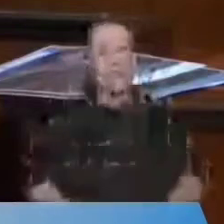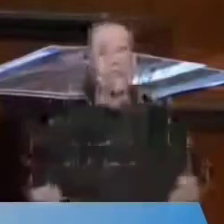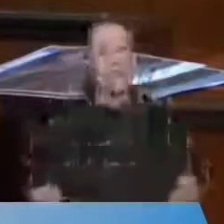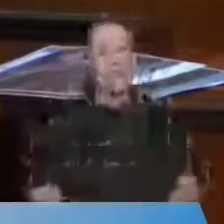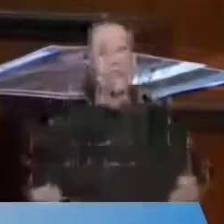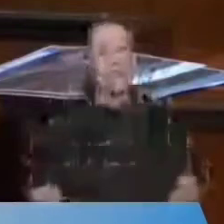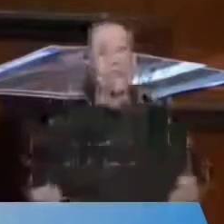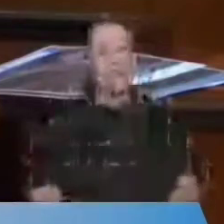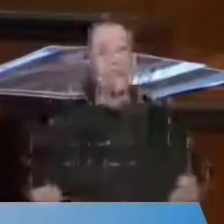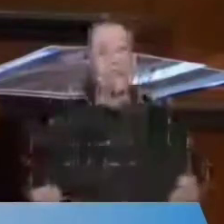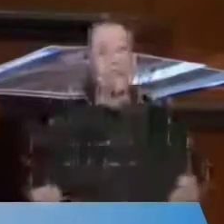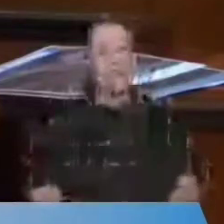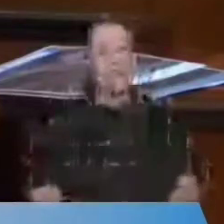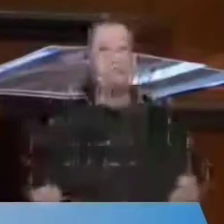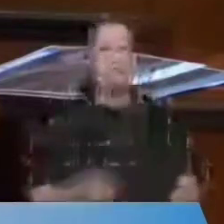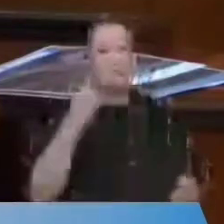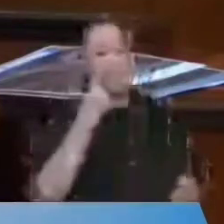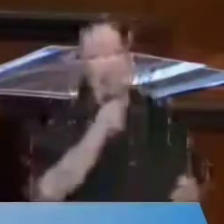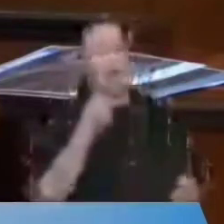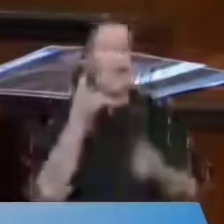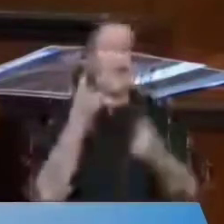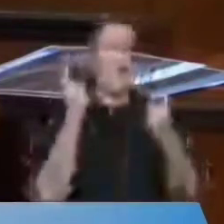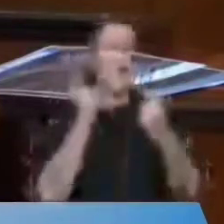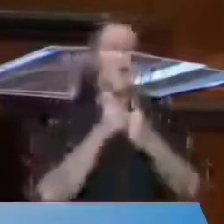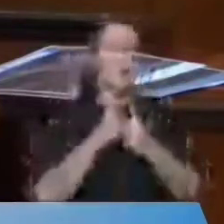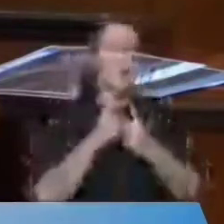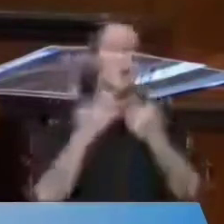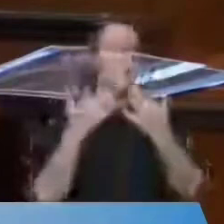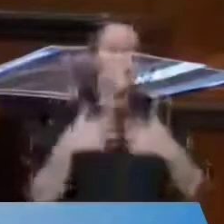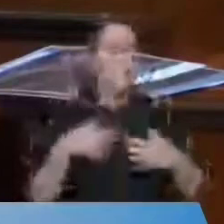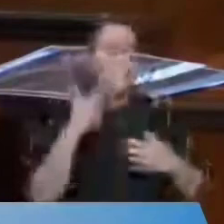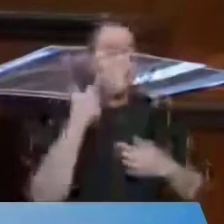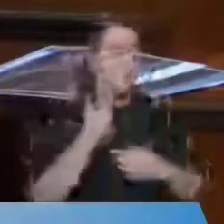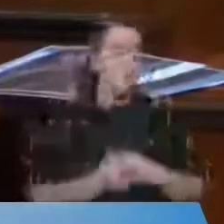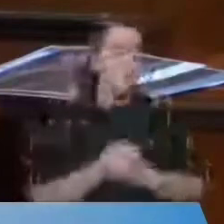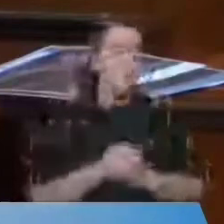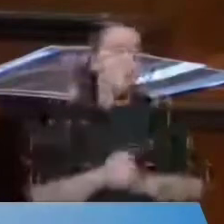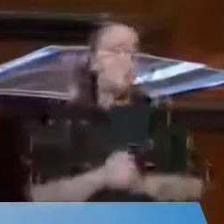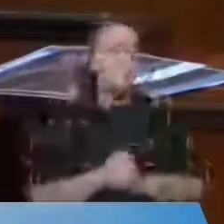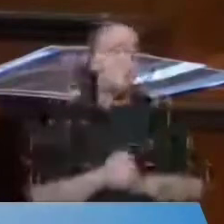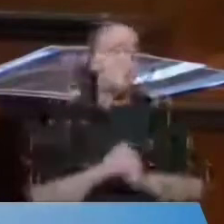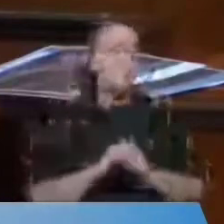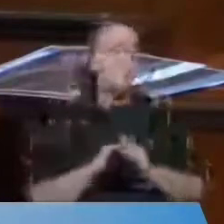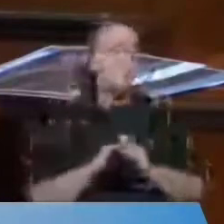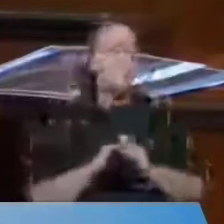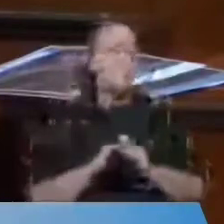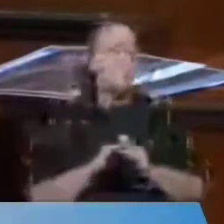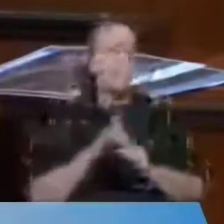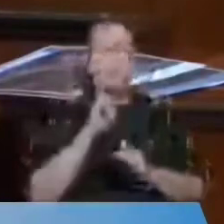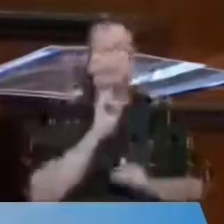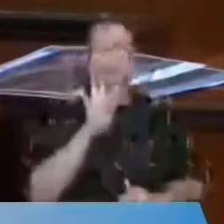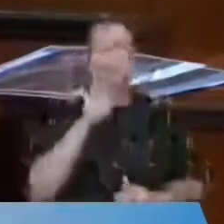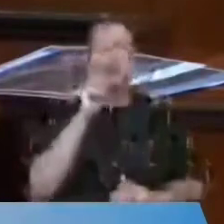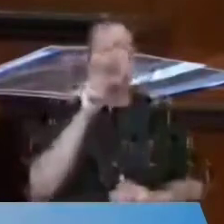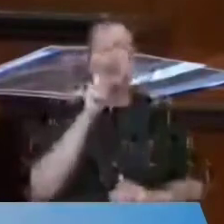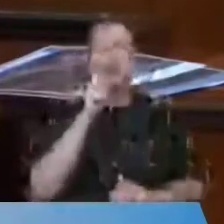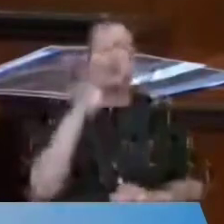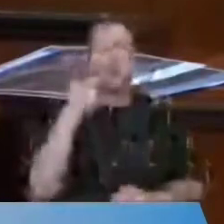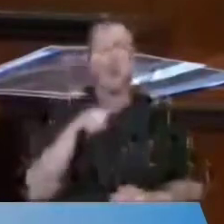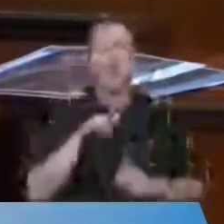Yok, oran ve orantı. Dört yüz kırk, eee bitirmediniz yüz kırk dokuz köyü.